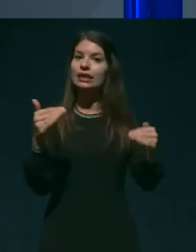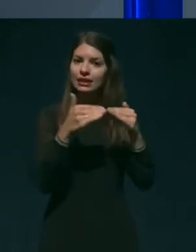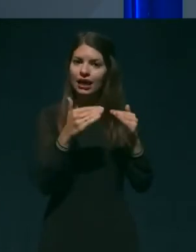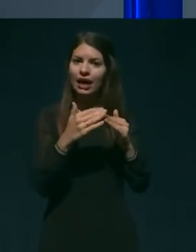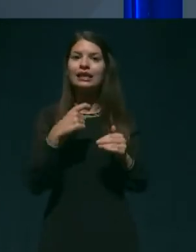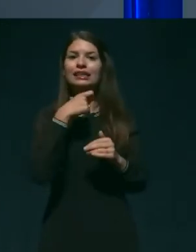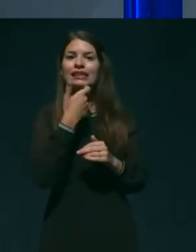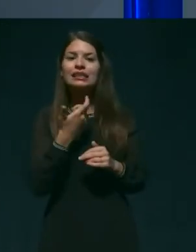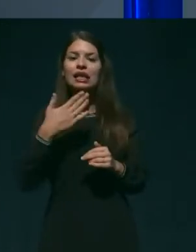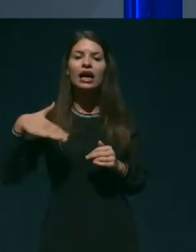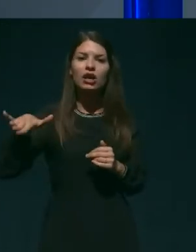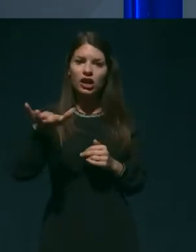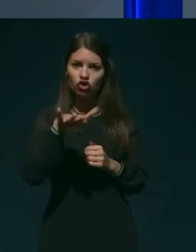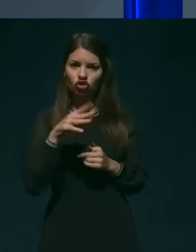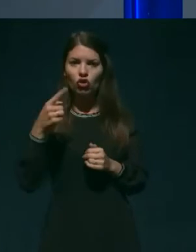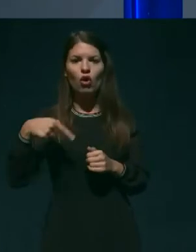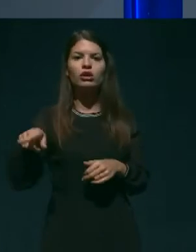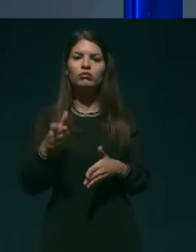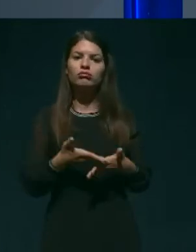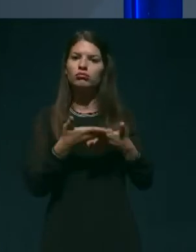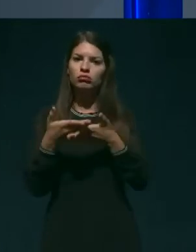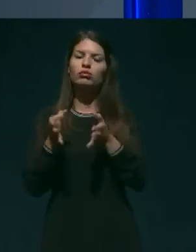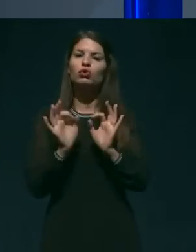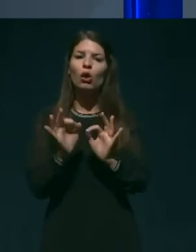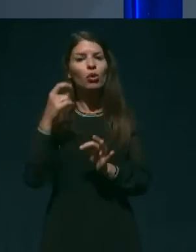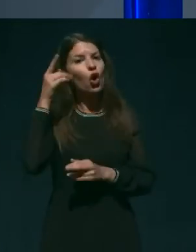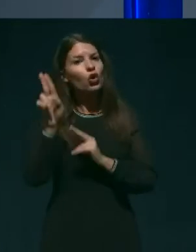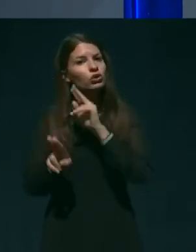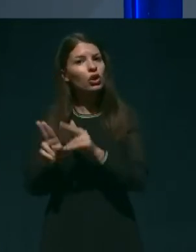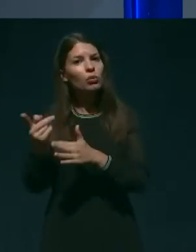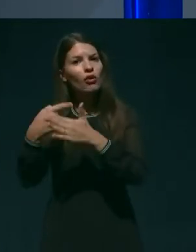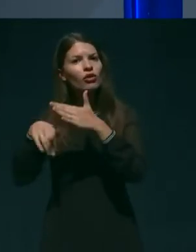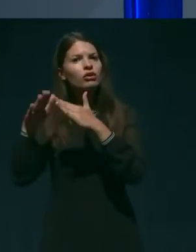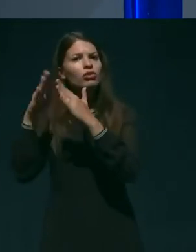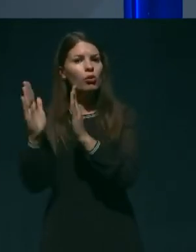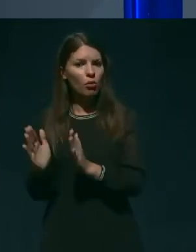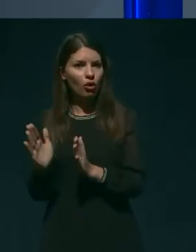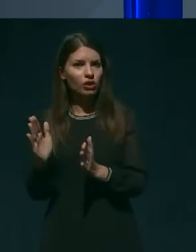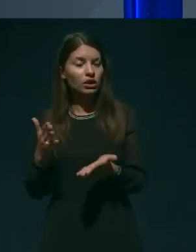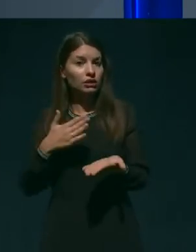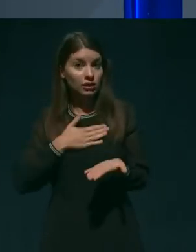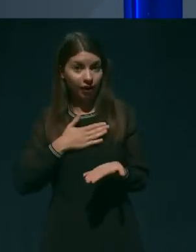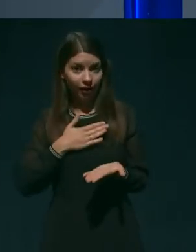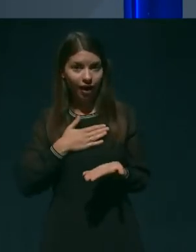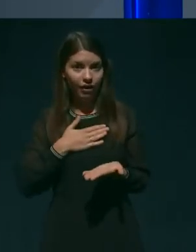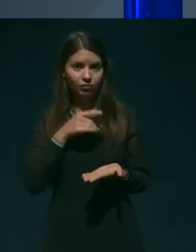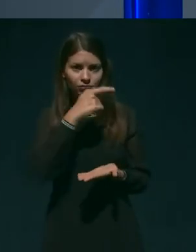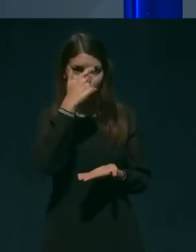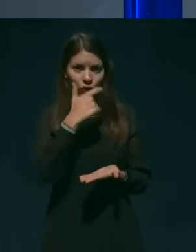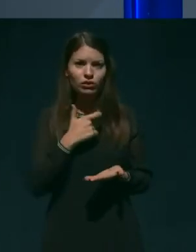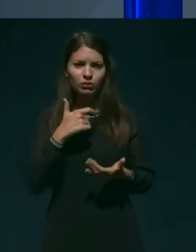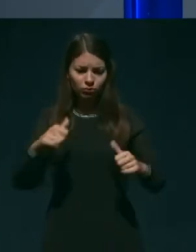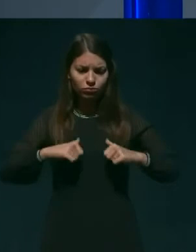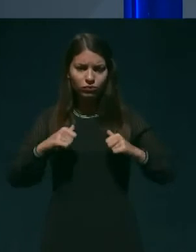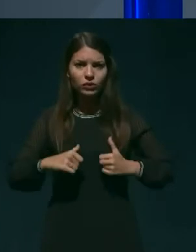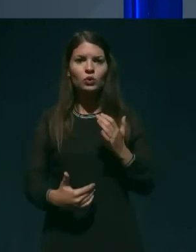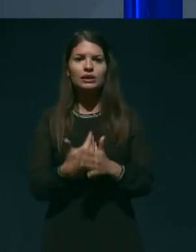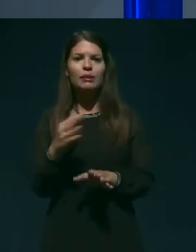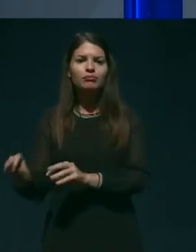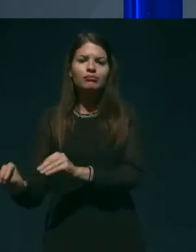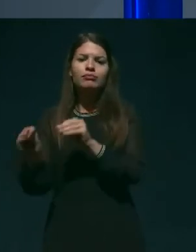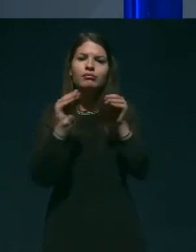dobili neko optimalno oskrbo v domovih. Zakaj torej ste se osebno zauzeli za premestitev